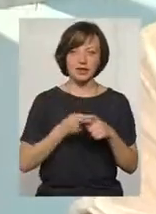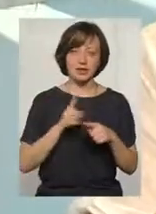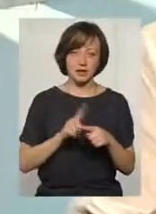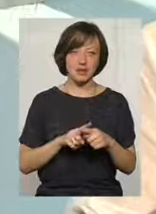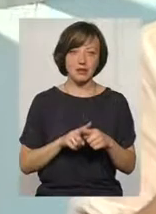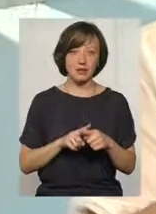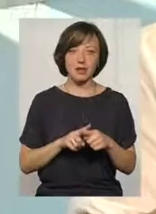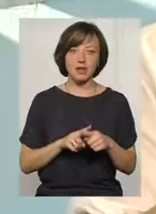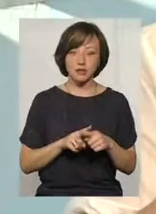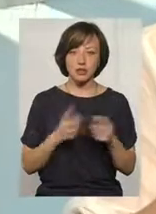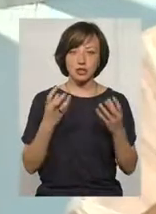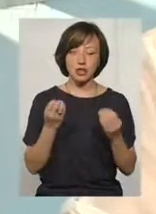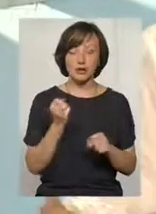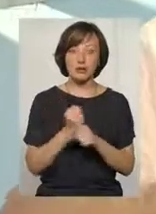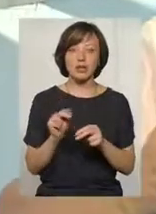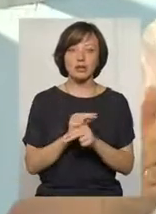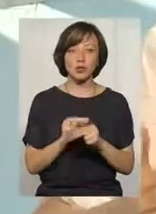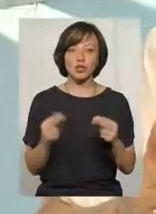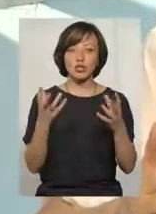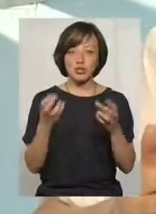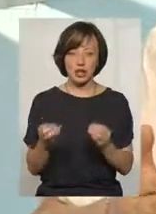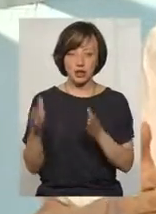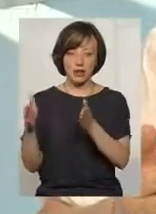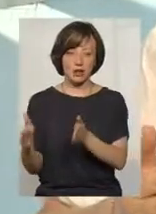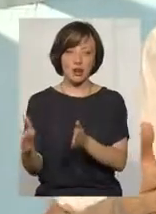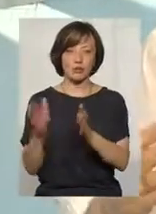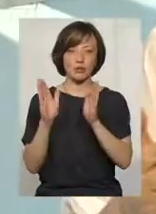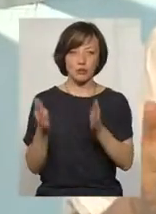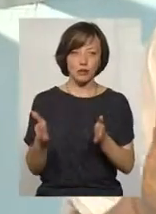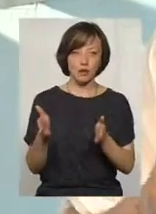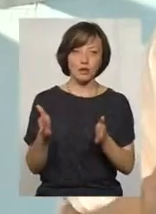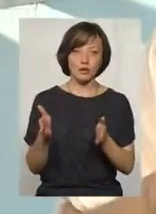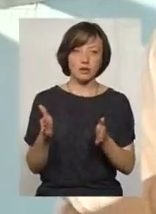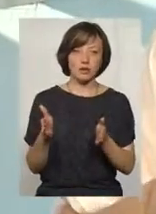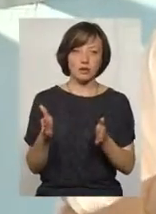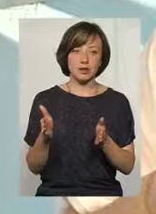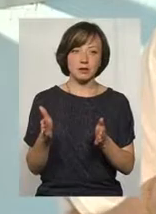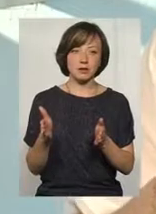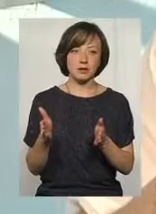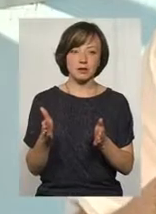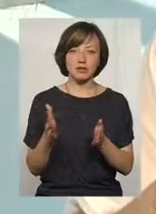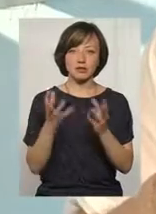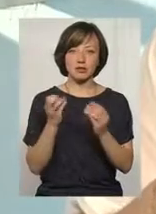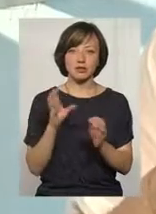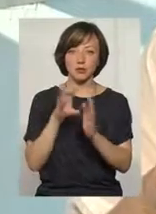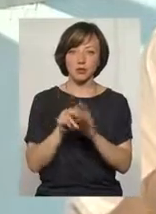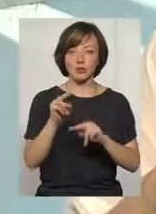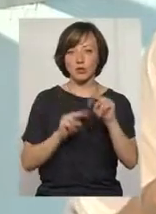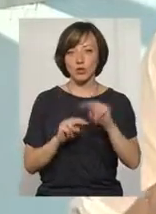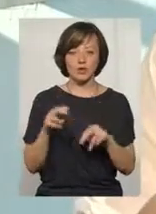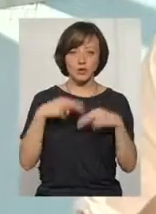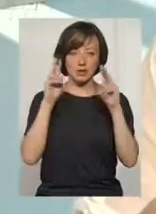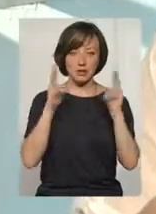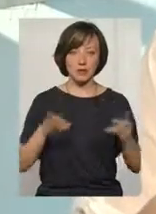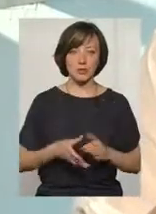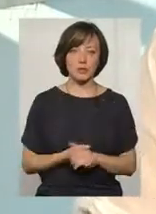нагадує. А там ще робиться ремонт, я так розумію, що ще одна частина фасаду буде так само десь чимось, чи добудована, чи прибудована,